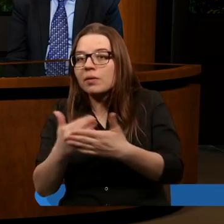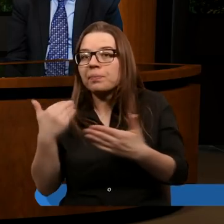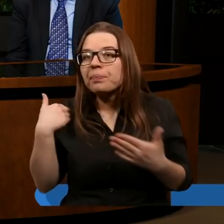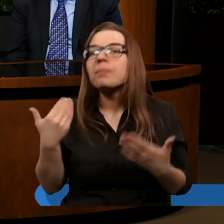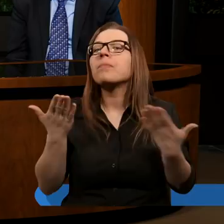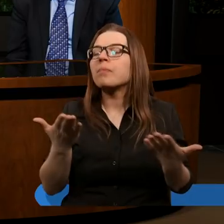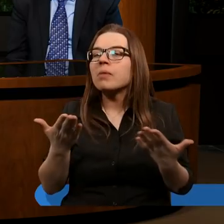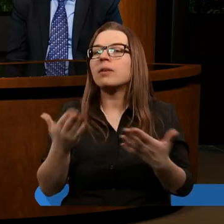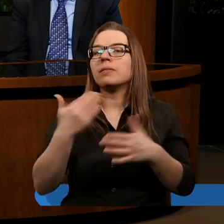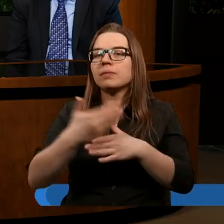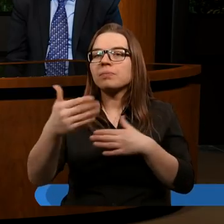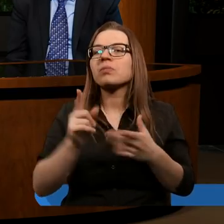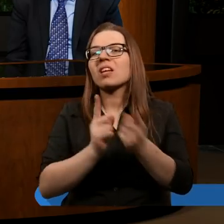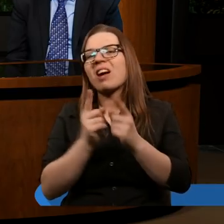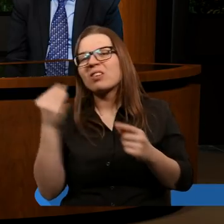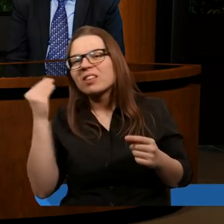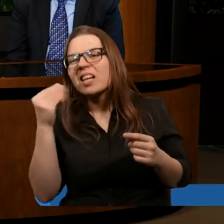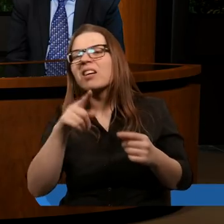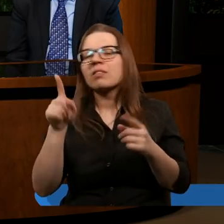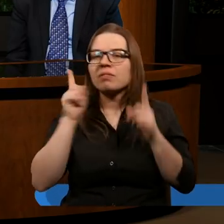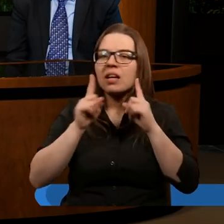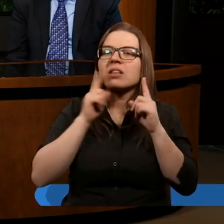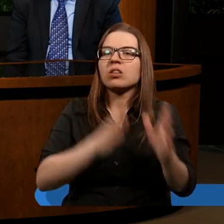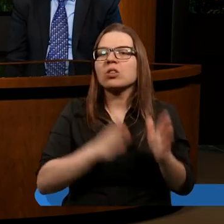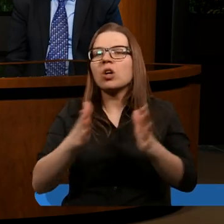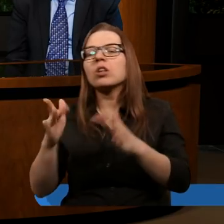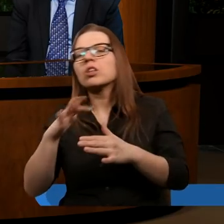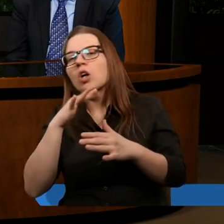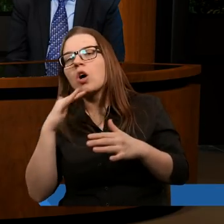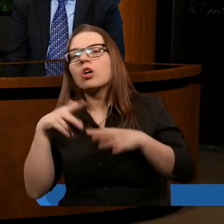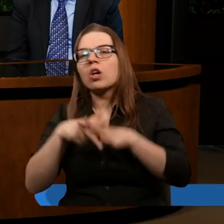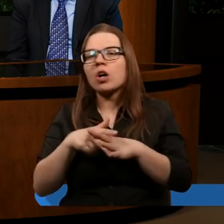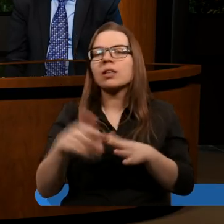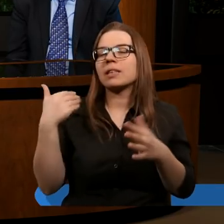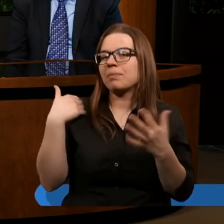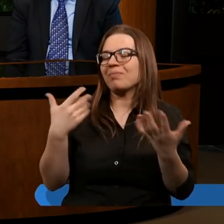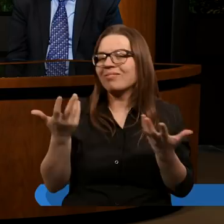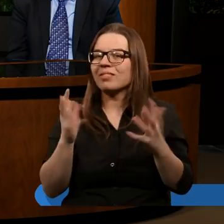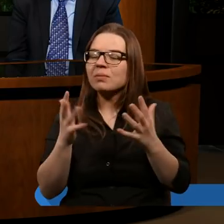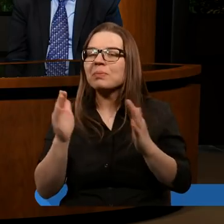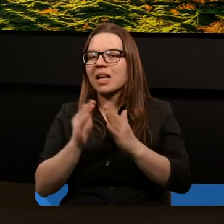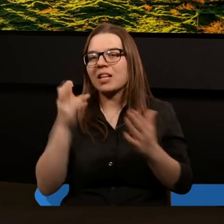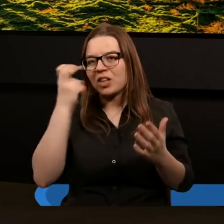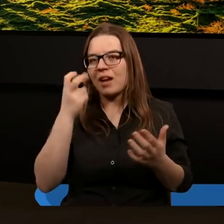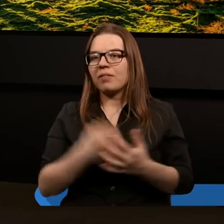to weszły fałszywe nauki i faktycznie już te kolejne kolory koni są zdecydowanie mniej ciekawe.